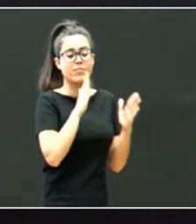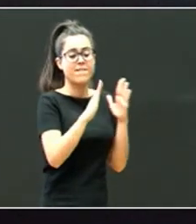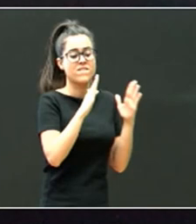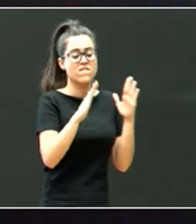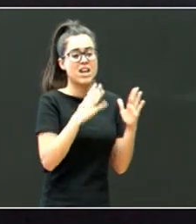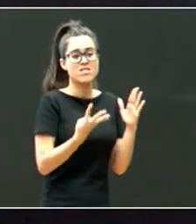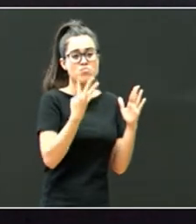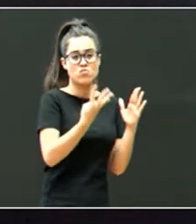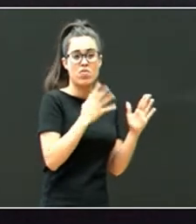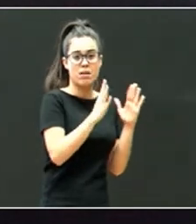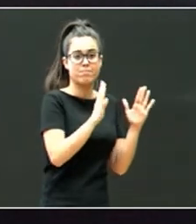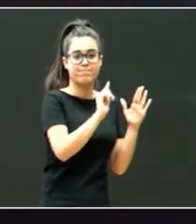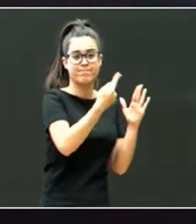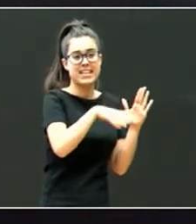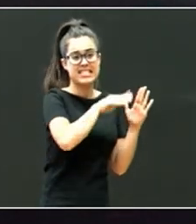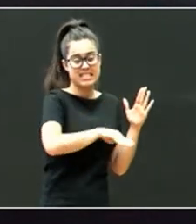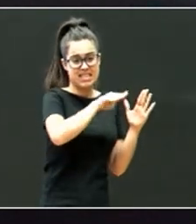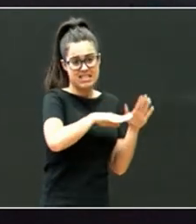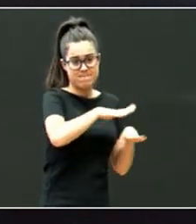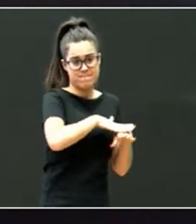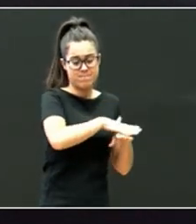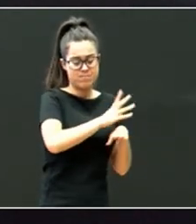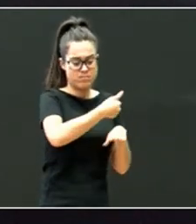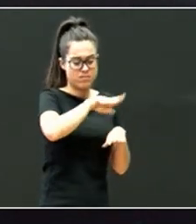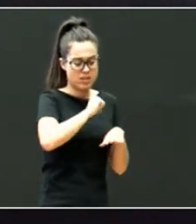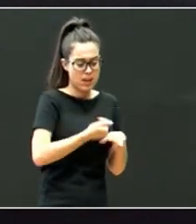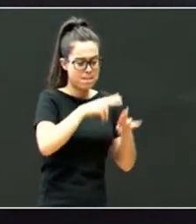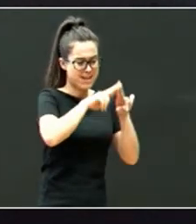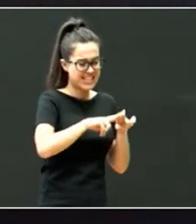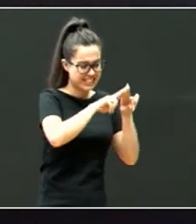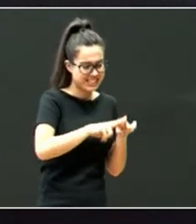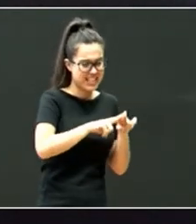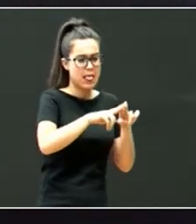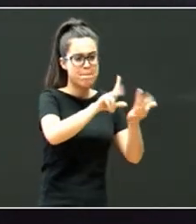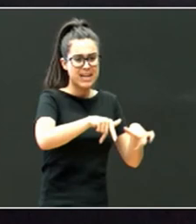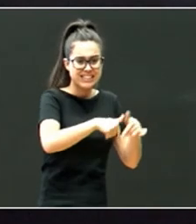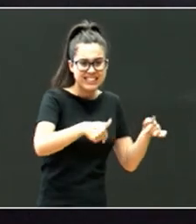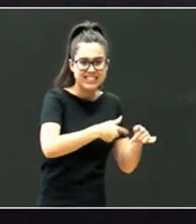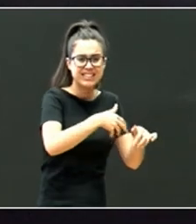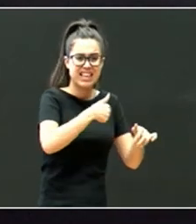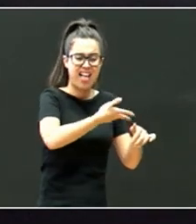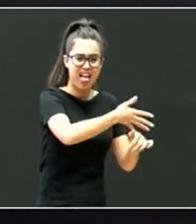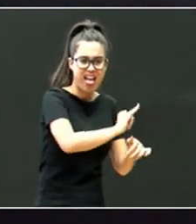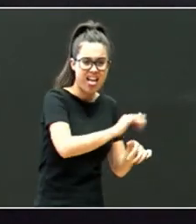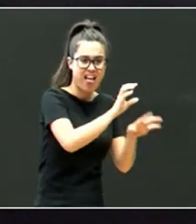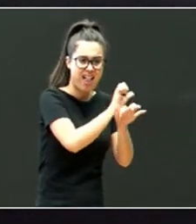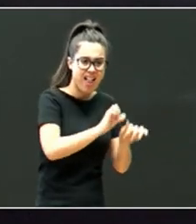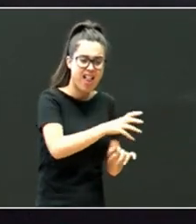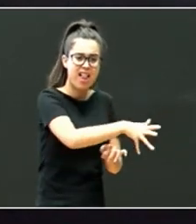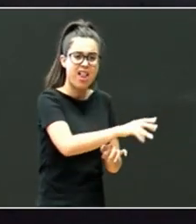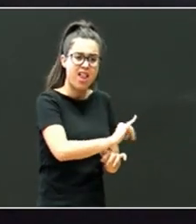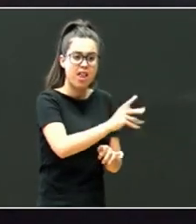oiko zaintza, hortarako, badau de, behaketarako, plantilak eta materialak, goindela biurte, martzan jarrizan,